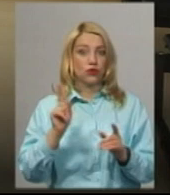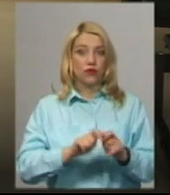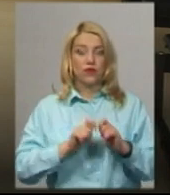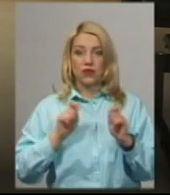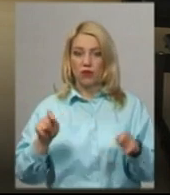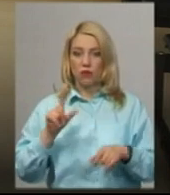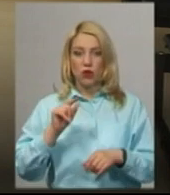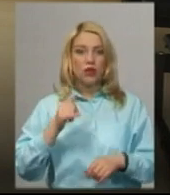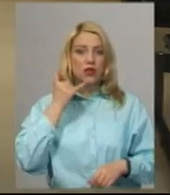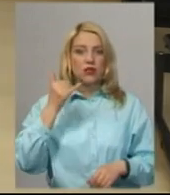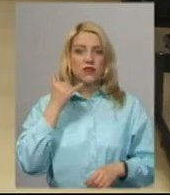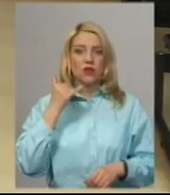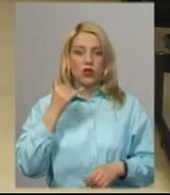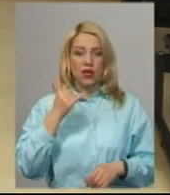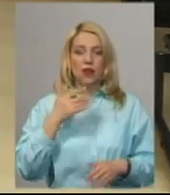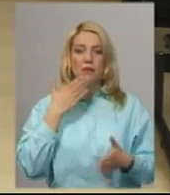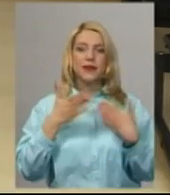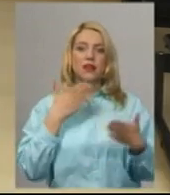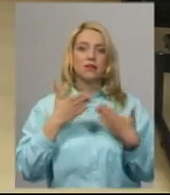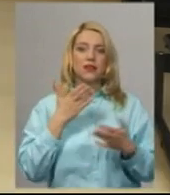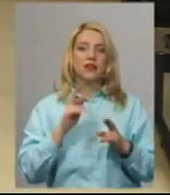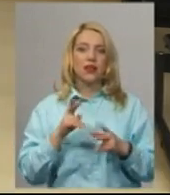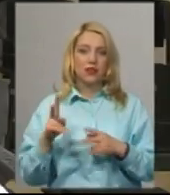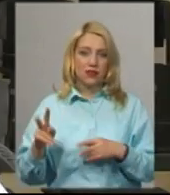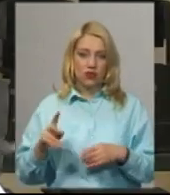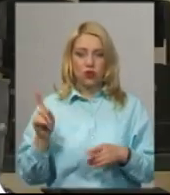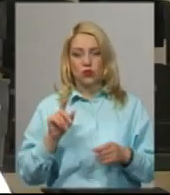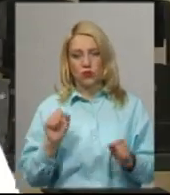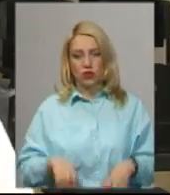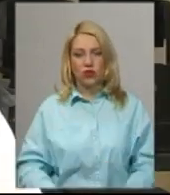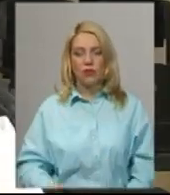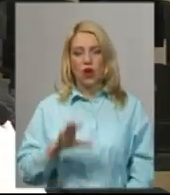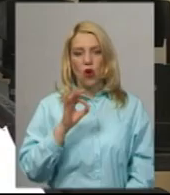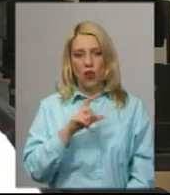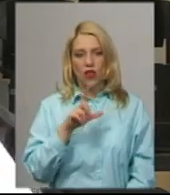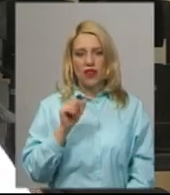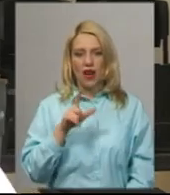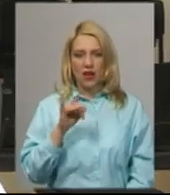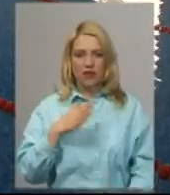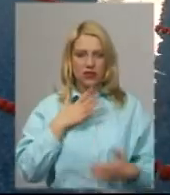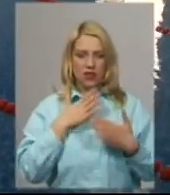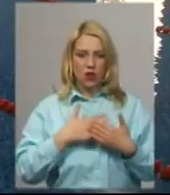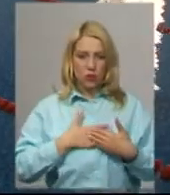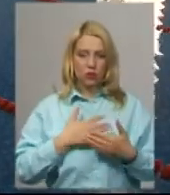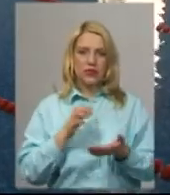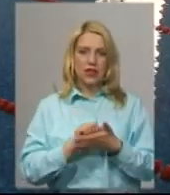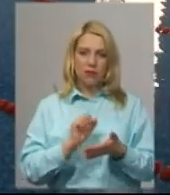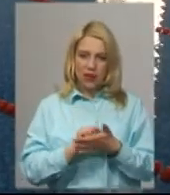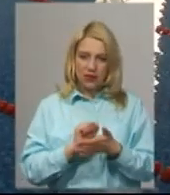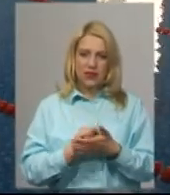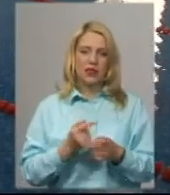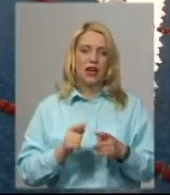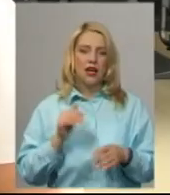понеділок вже зранку дзвонила, питала, як, що, коли можна. Олена Харківська теж полюбляє займатися плаванням. Каже, почала